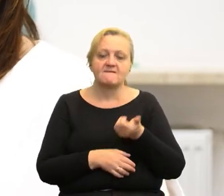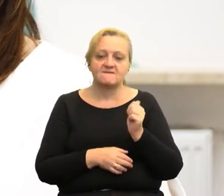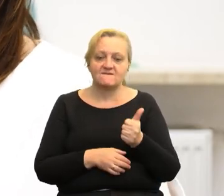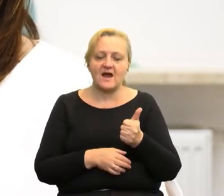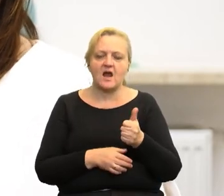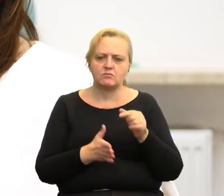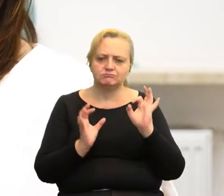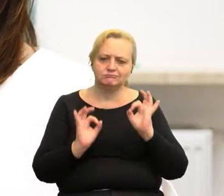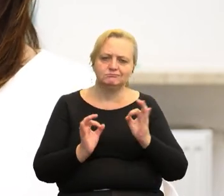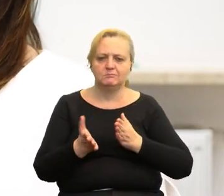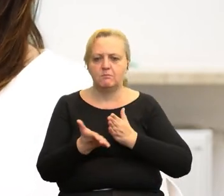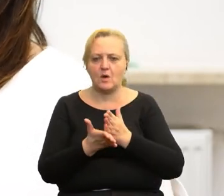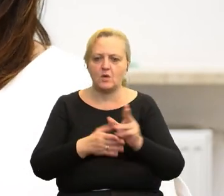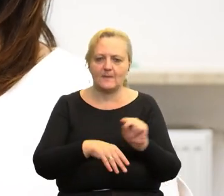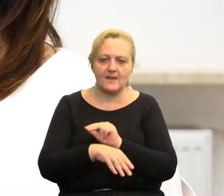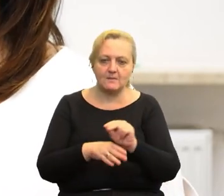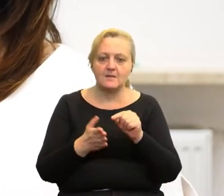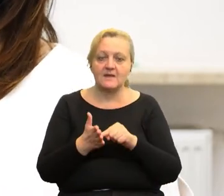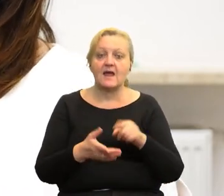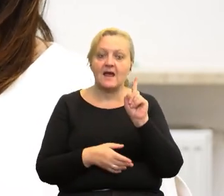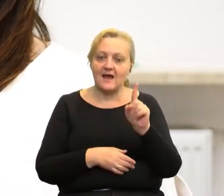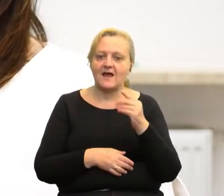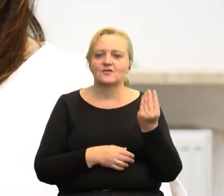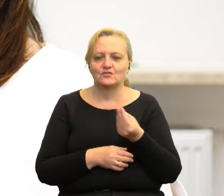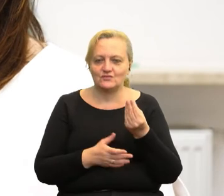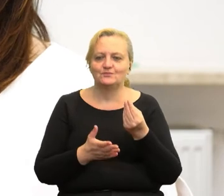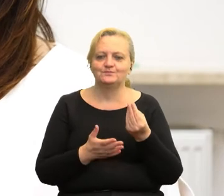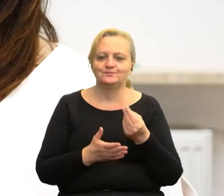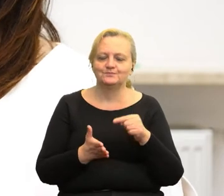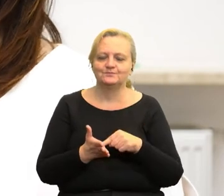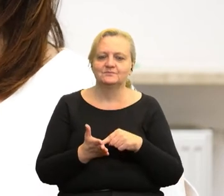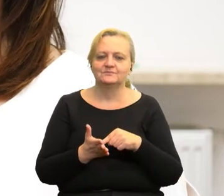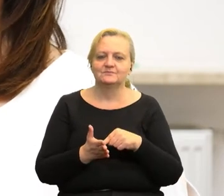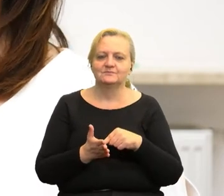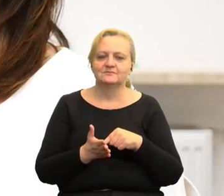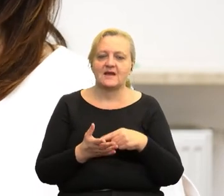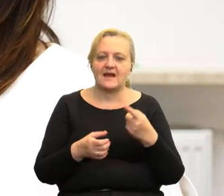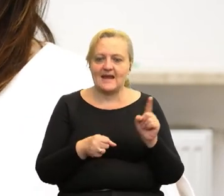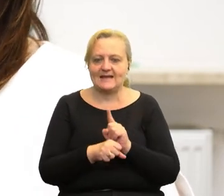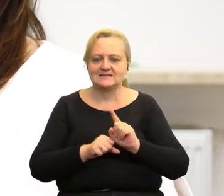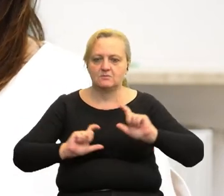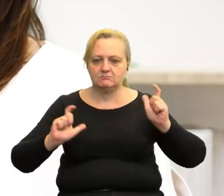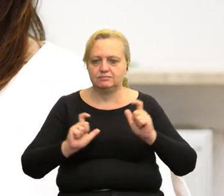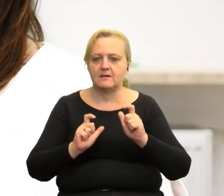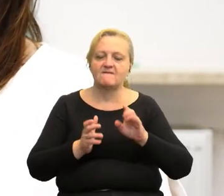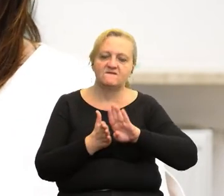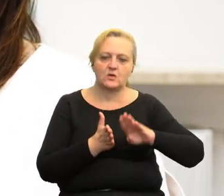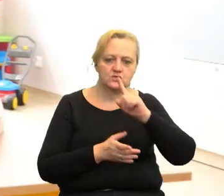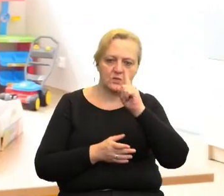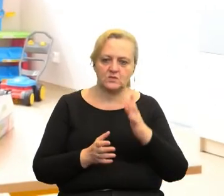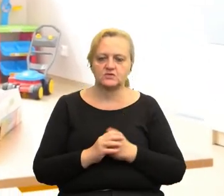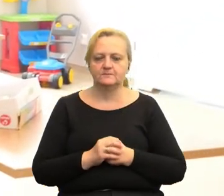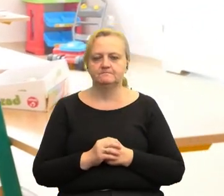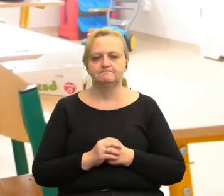profesjonalnej pomocy terapeutycznej, a w rezultacie zmniejszy się zagrożenie i wykluczenia społeczne.